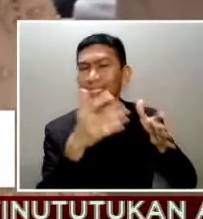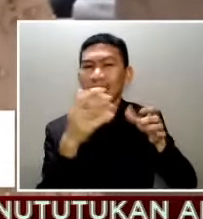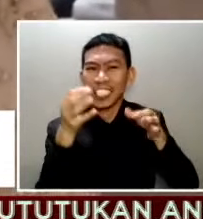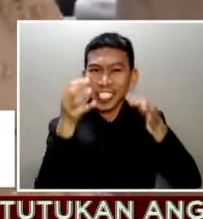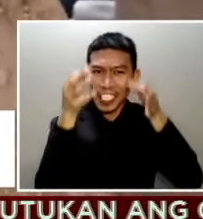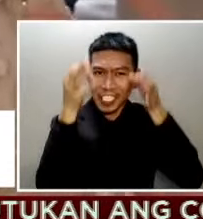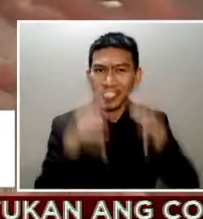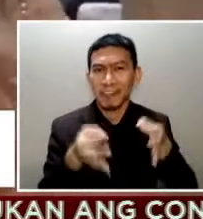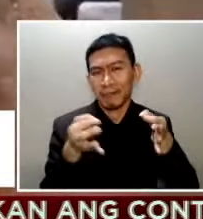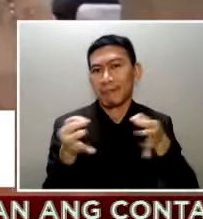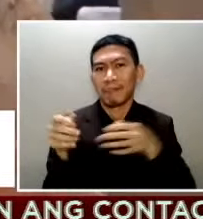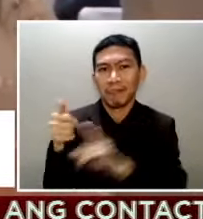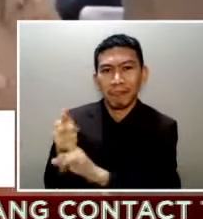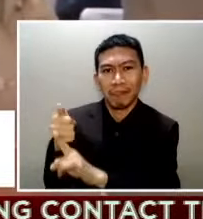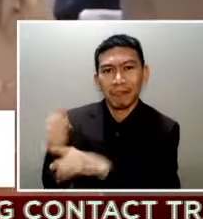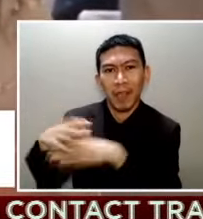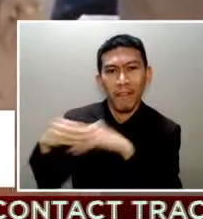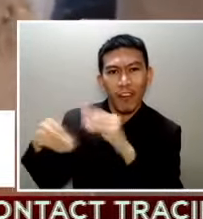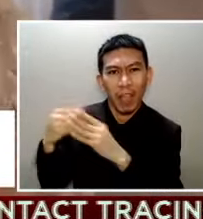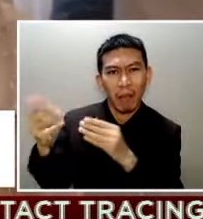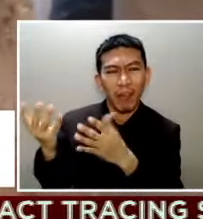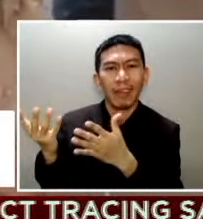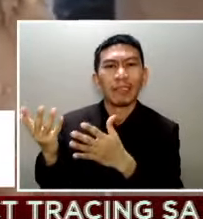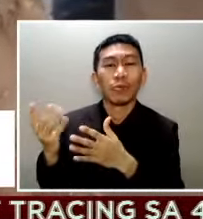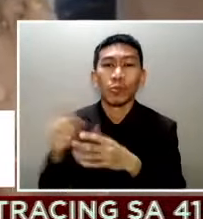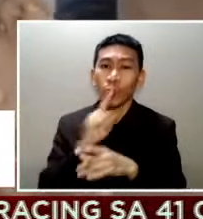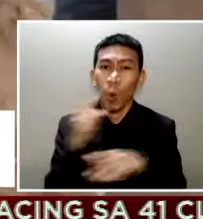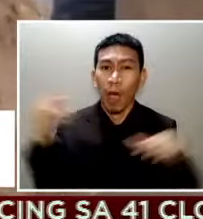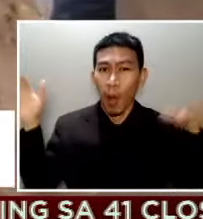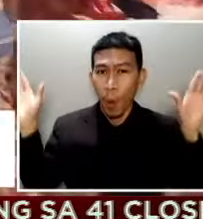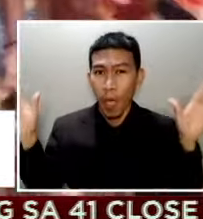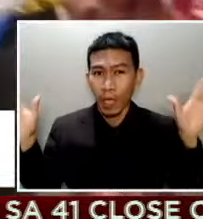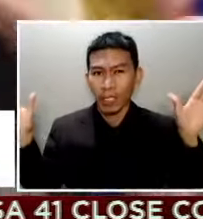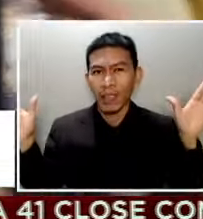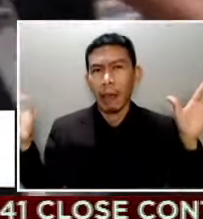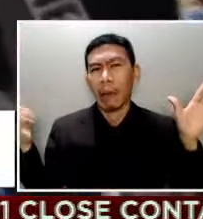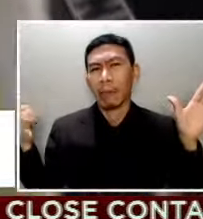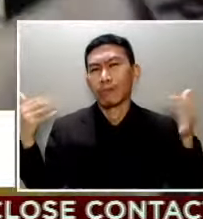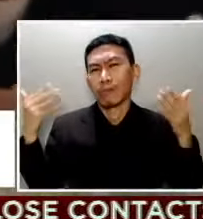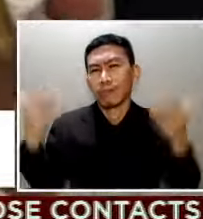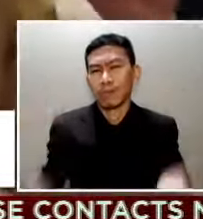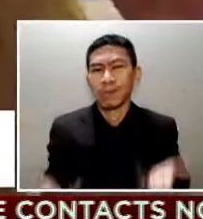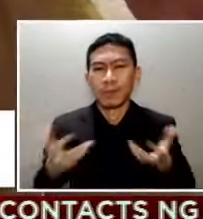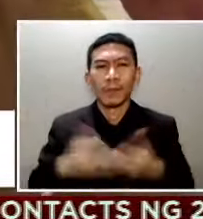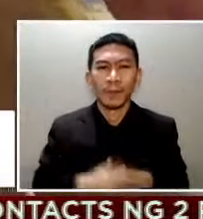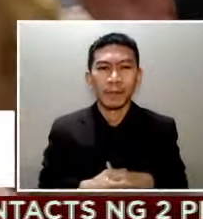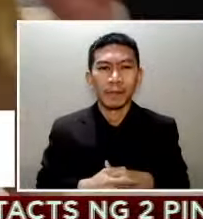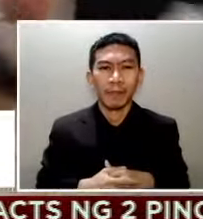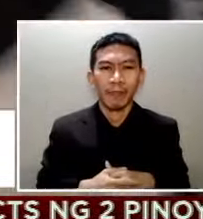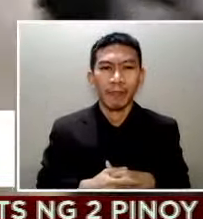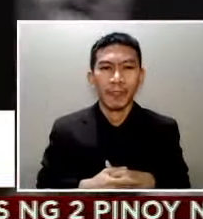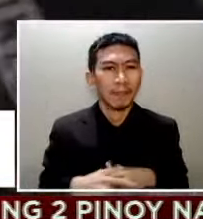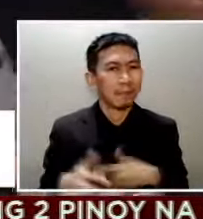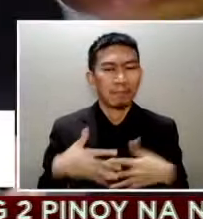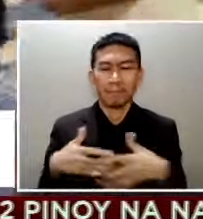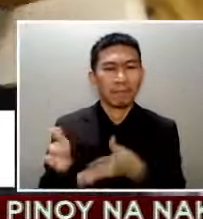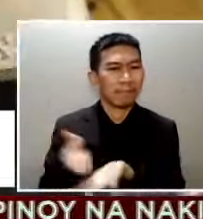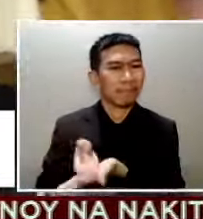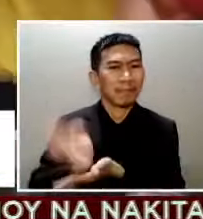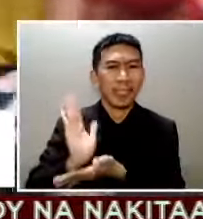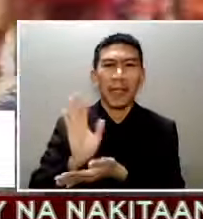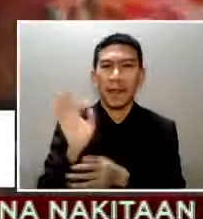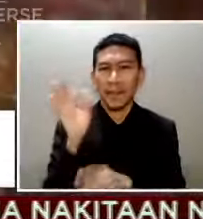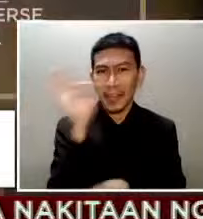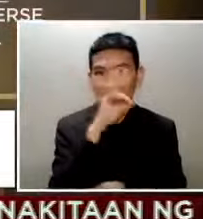saan siya mas komportable because magbigat na rin kasi yung wings niya in the first place. Sa kabila nito, solid pa rin ang suporta ng Pinoy fans